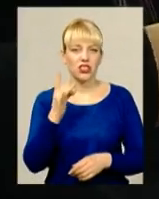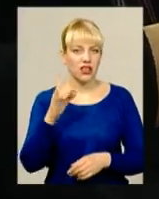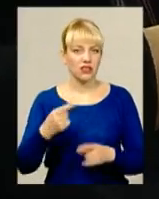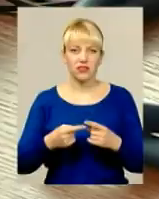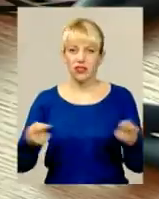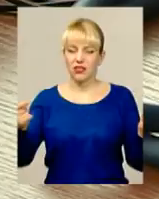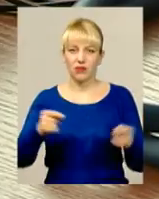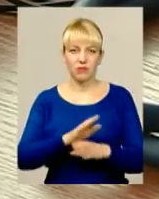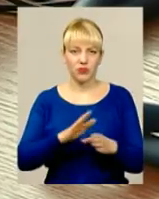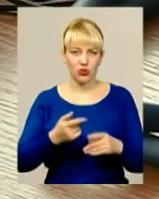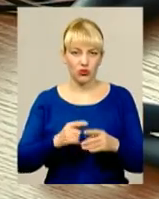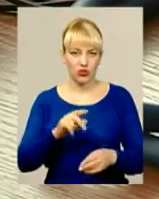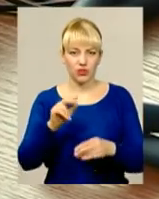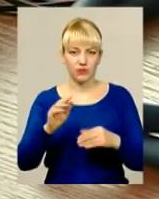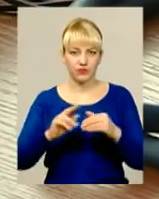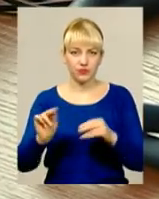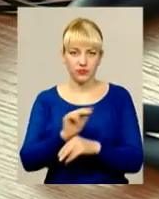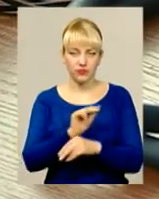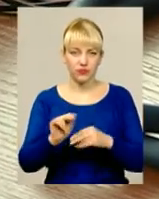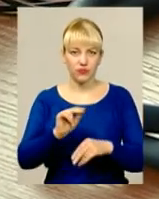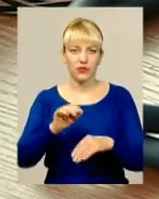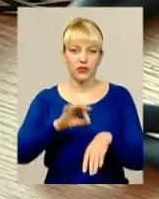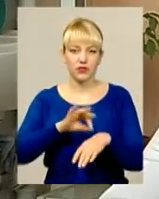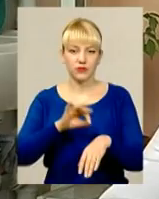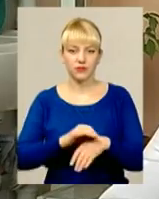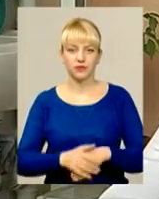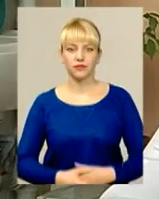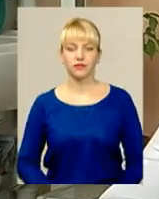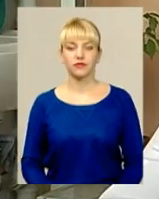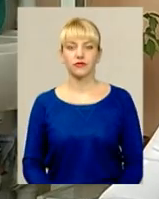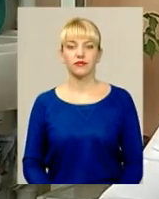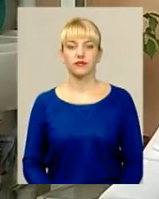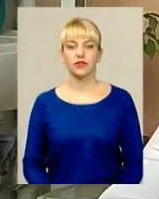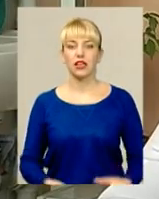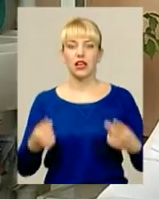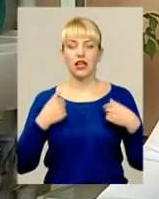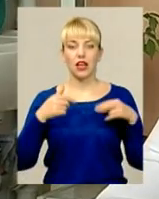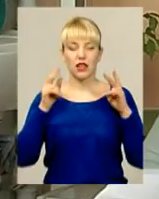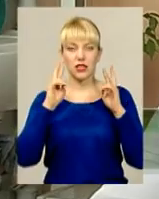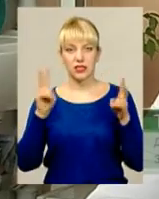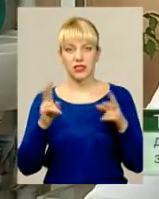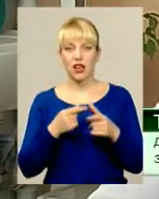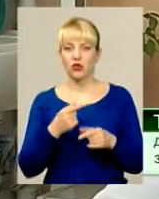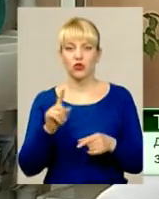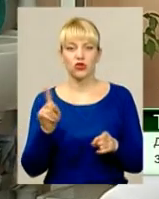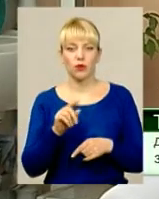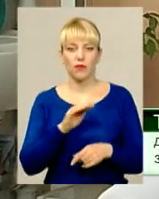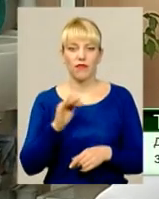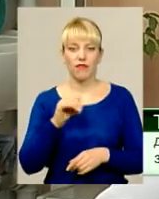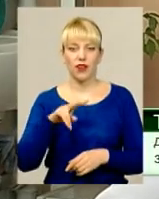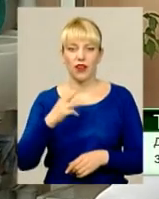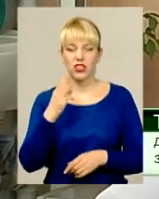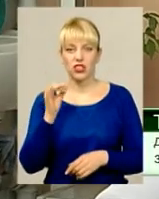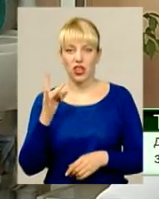некомпетентні. Мовляв, це і не передбачено їхніми посадовими обов'язками. Я не знаю, що лікар-фельдшер на